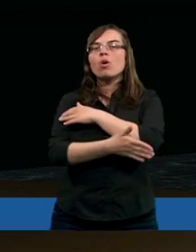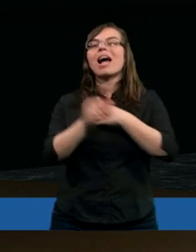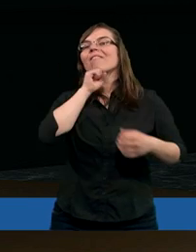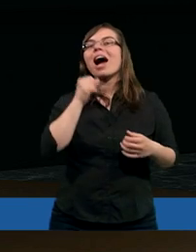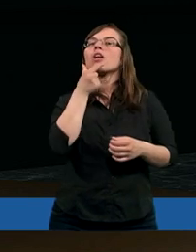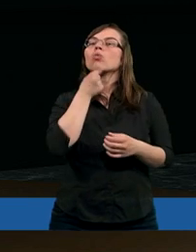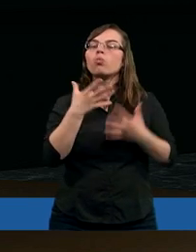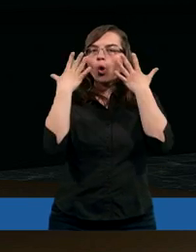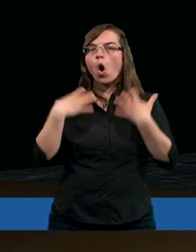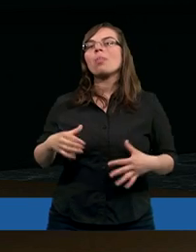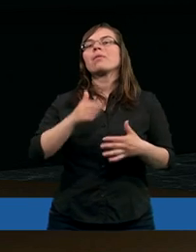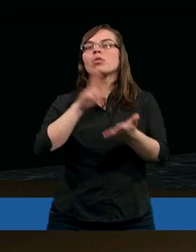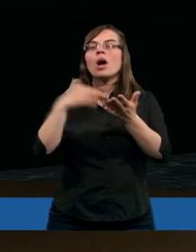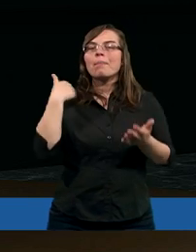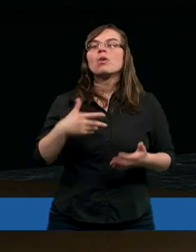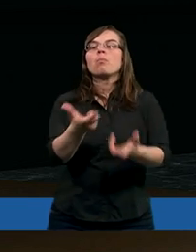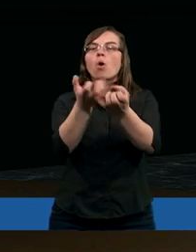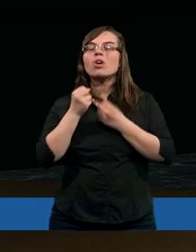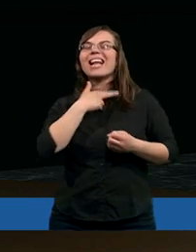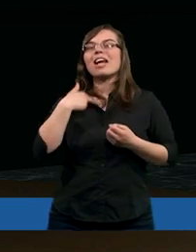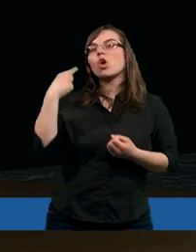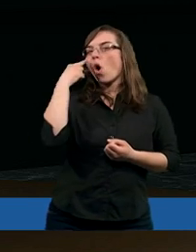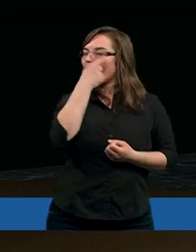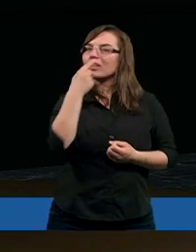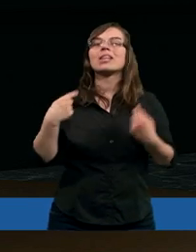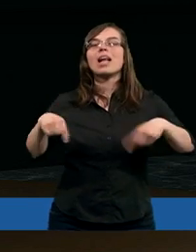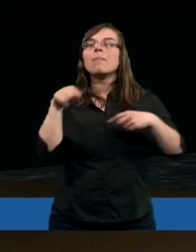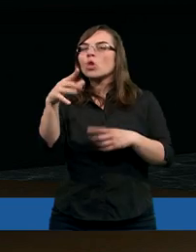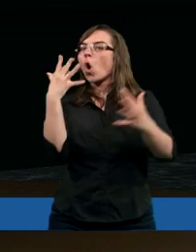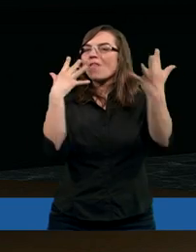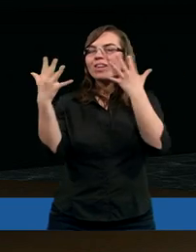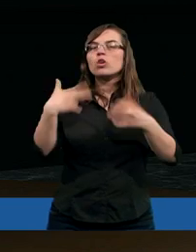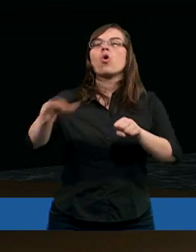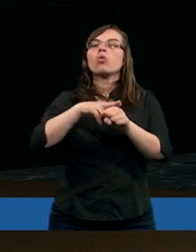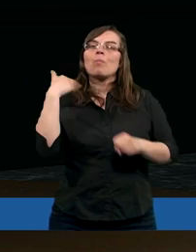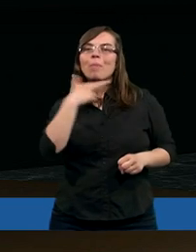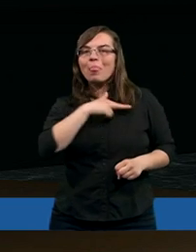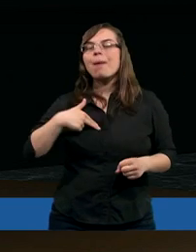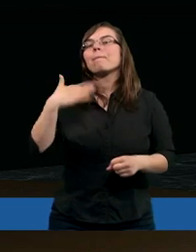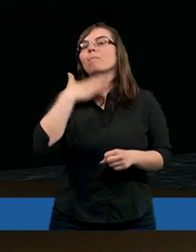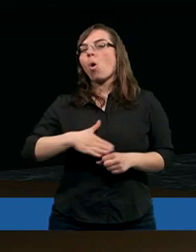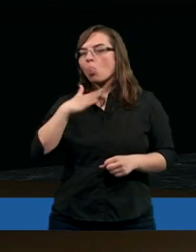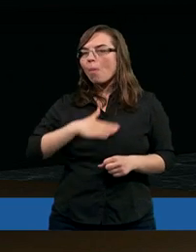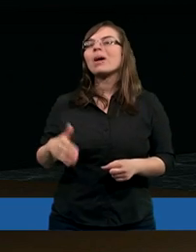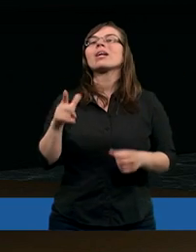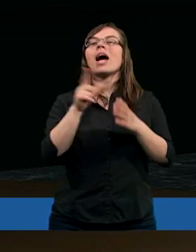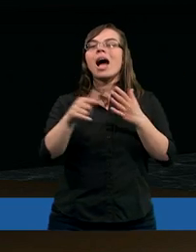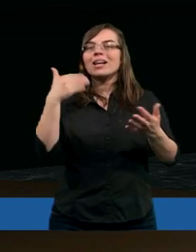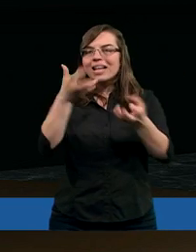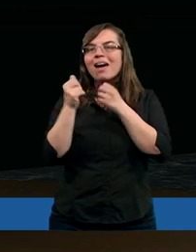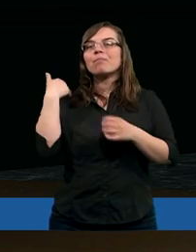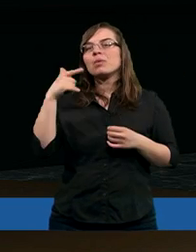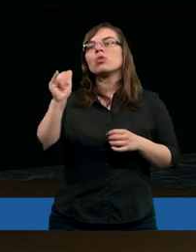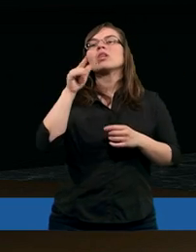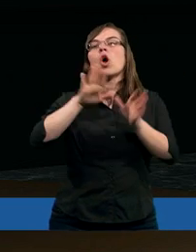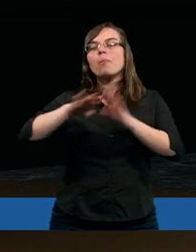postawy ani urody, które by pociągały nasze oczy i nie był to wygląd, który by nam się mógł podobać. Zgardzony